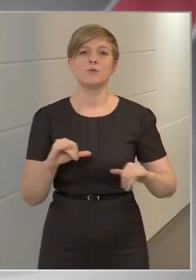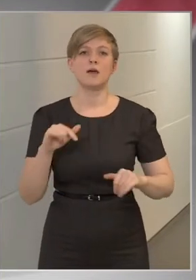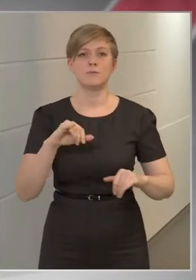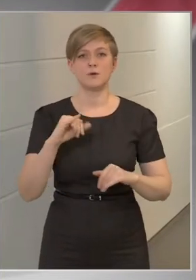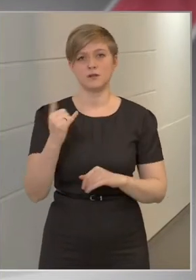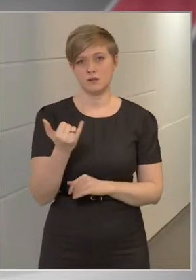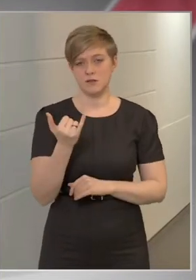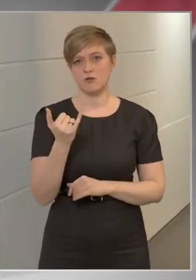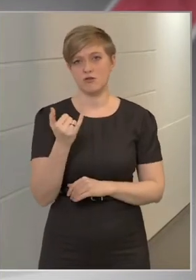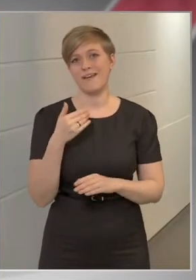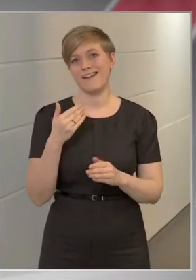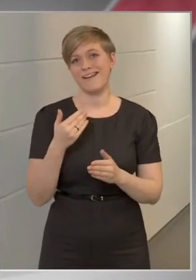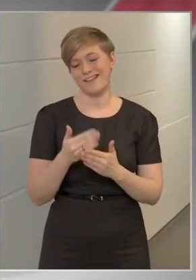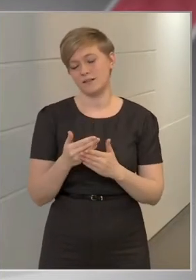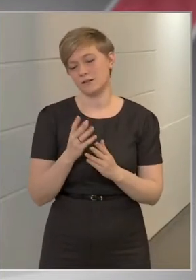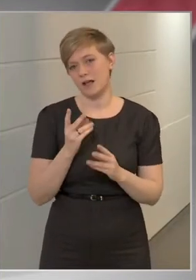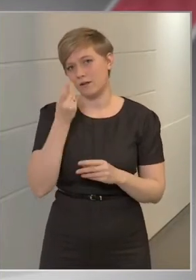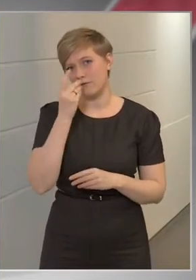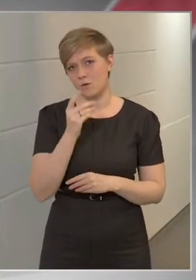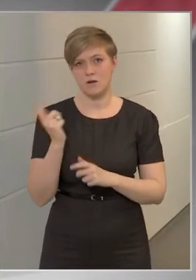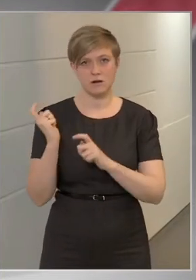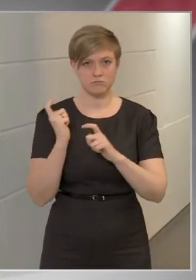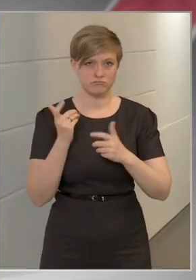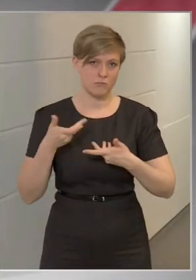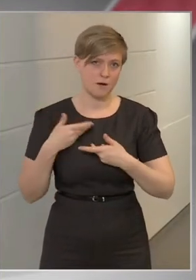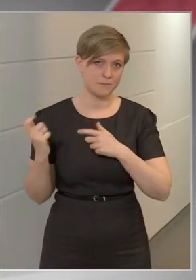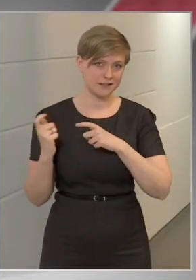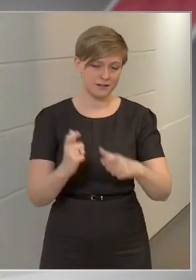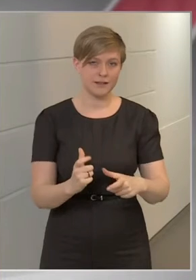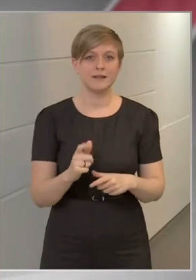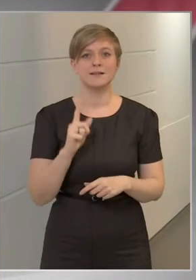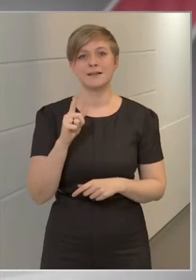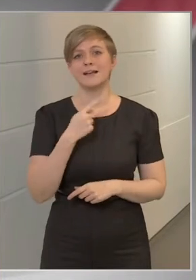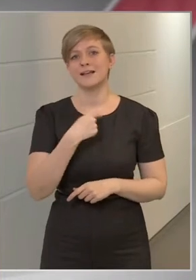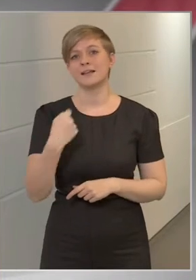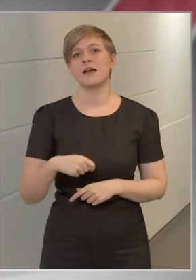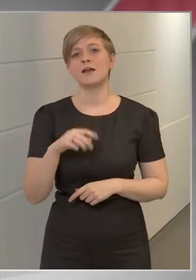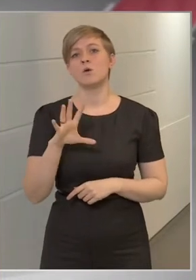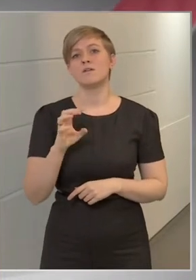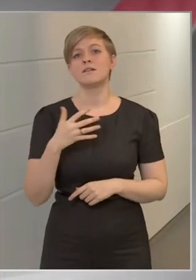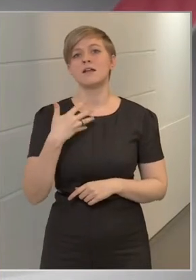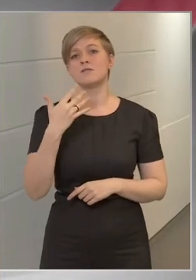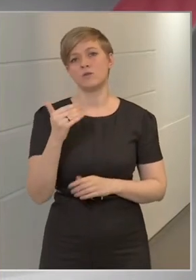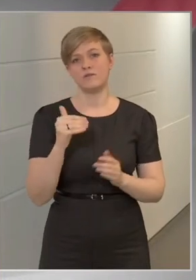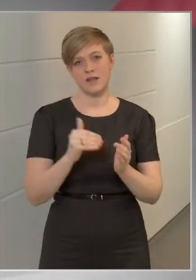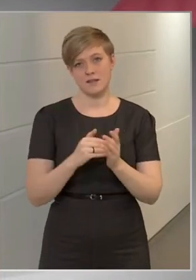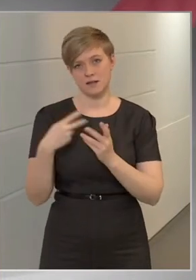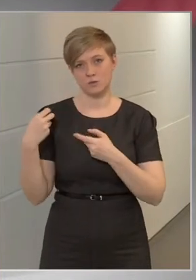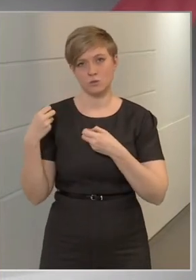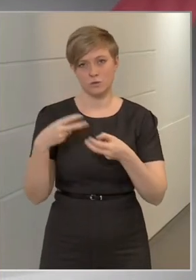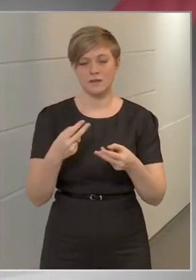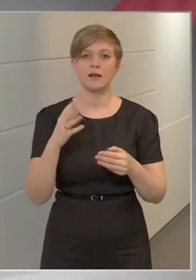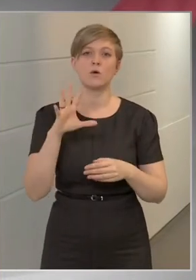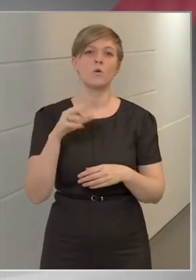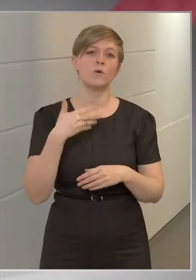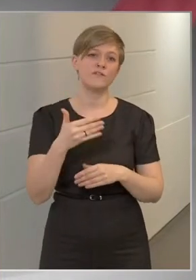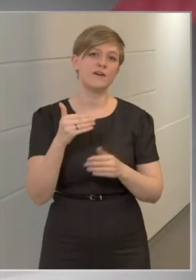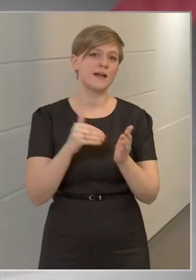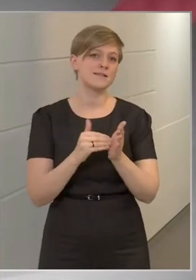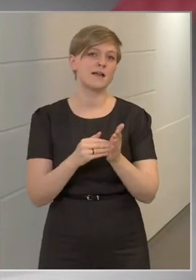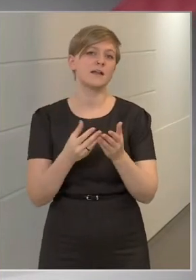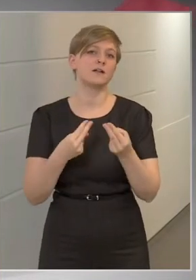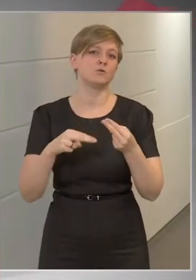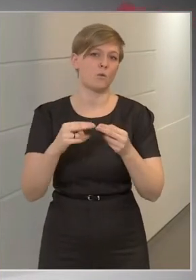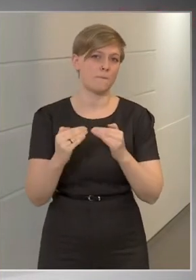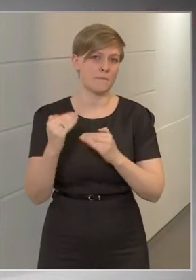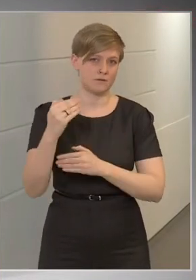is ennyit kellett volna kapni, de a kínaiak 550 ezeret küldtek, tehát 50 ezerrel többet, és